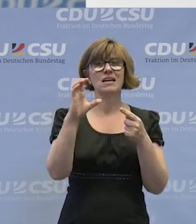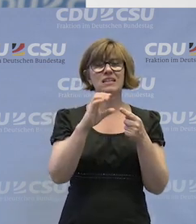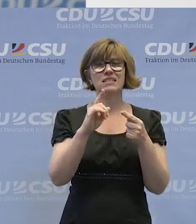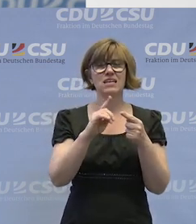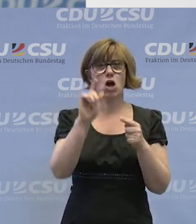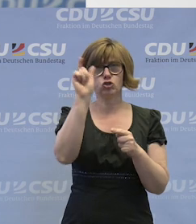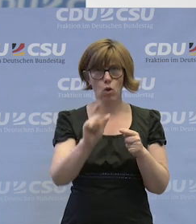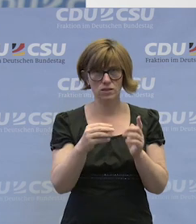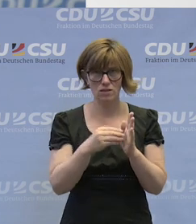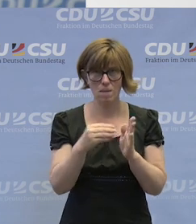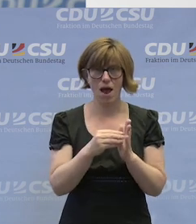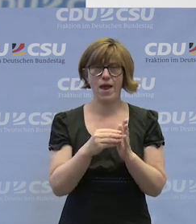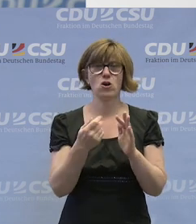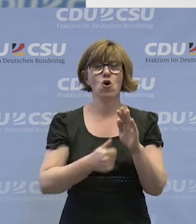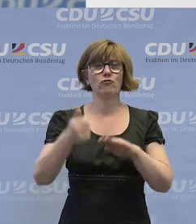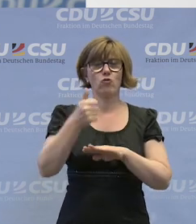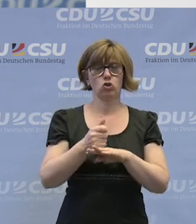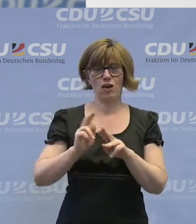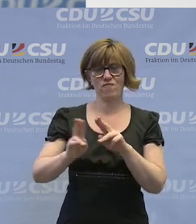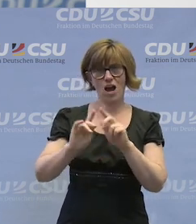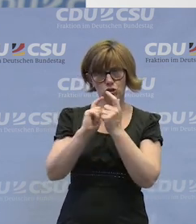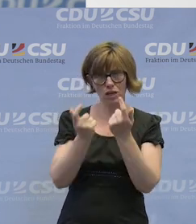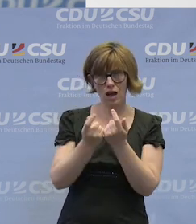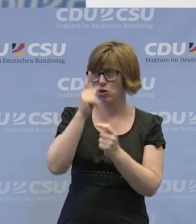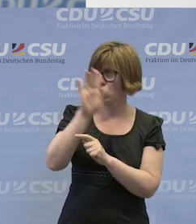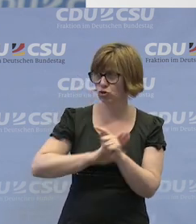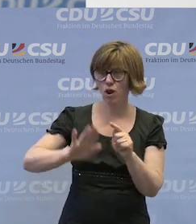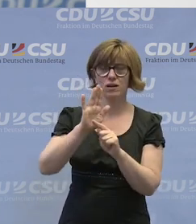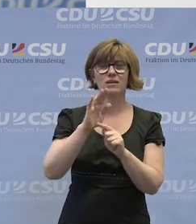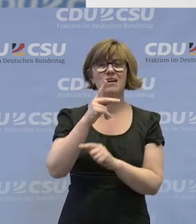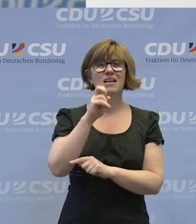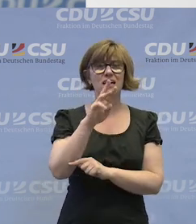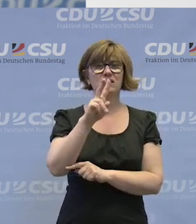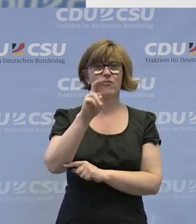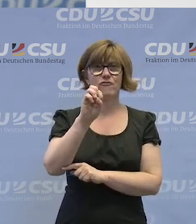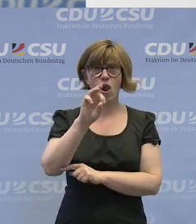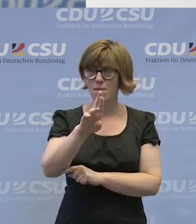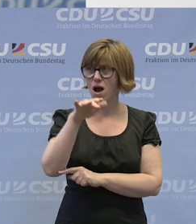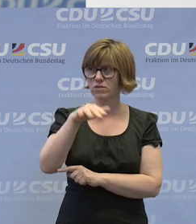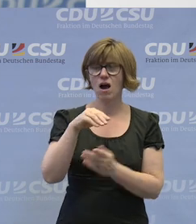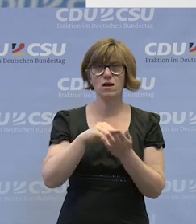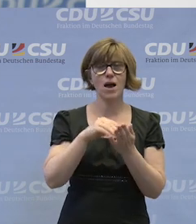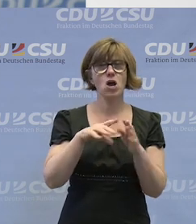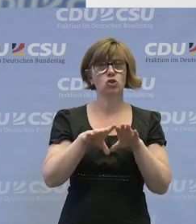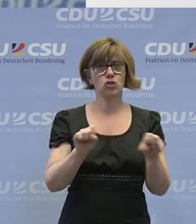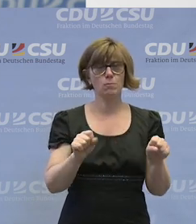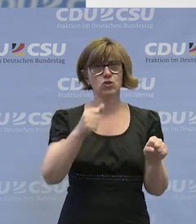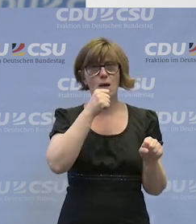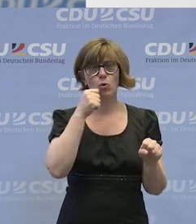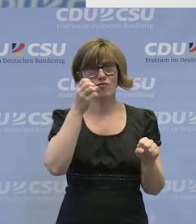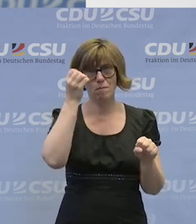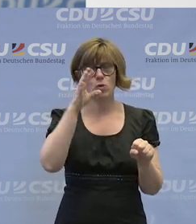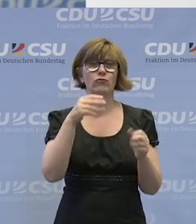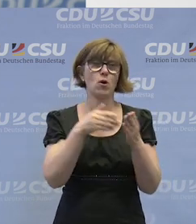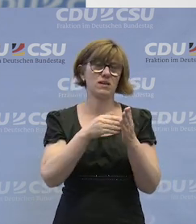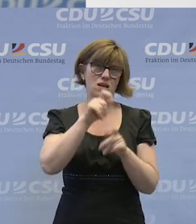Schulz da, Vorstand der Werkstatträte in Deutschland. Kirsten Vollmer ist gekommen von der Stabstelle Berufliche Bildung